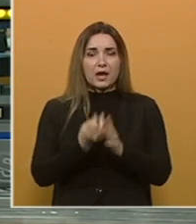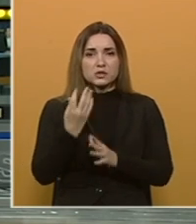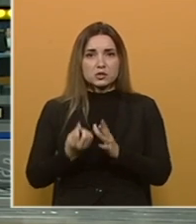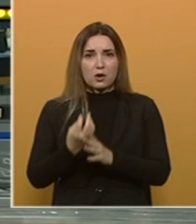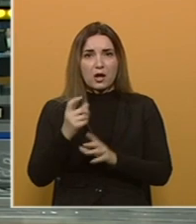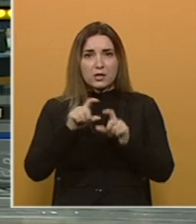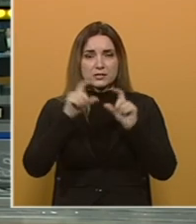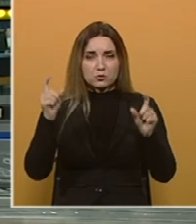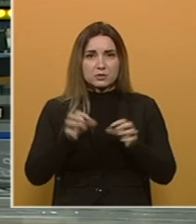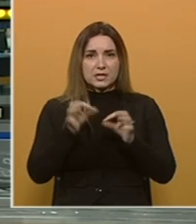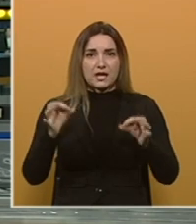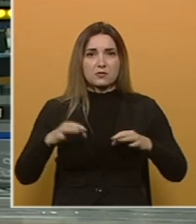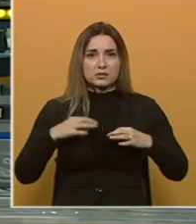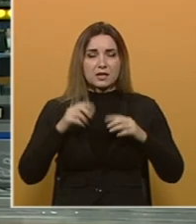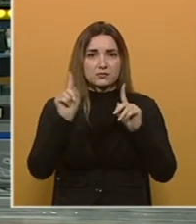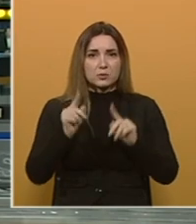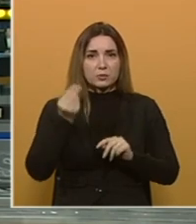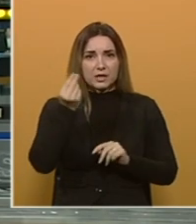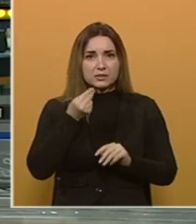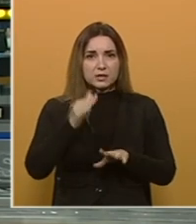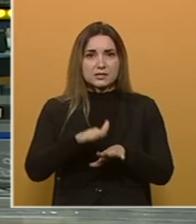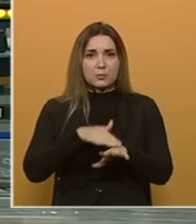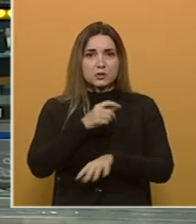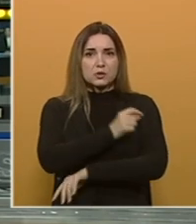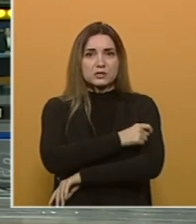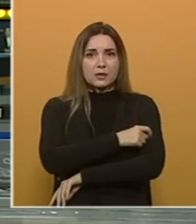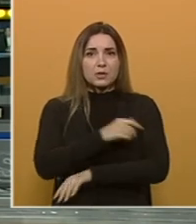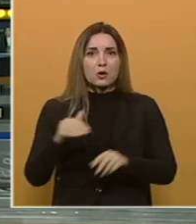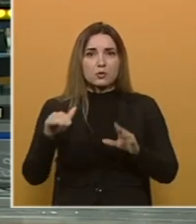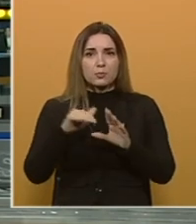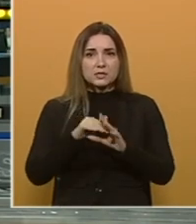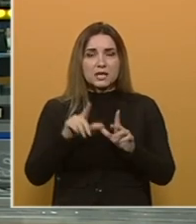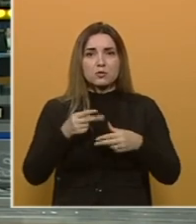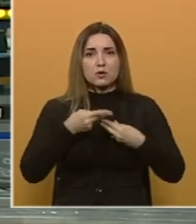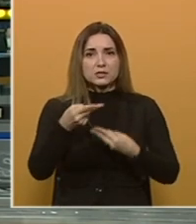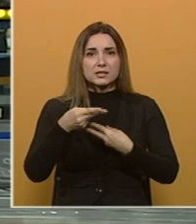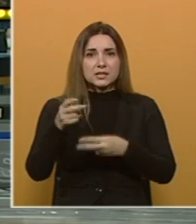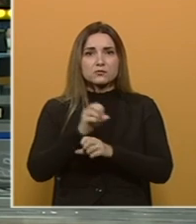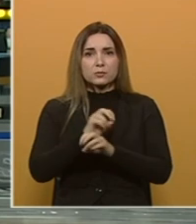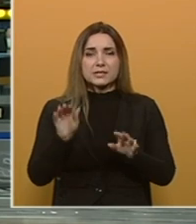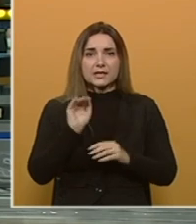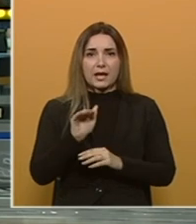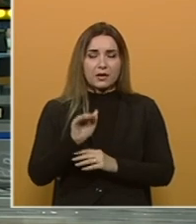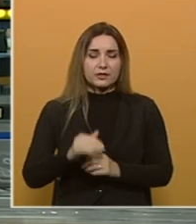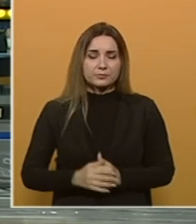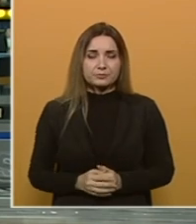U Institutu za javno zdravstvo Republike Srpske započelo je cijepljanje uposlenih u ugokseteljstvu bez najeve.